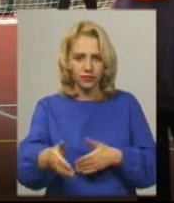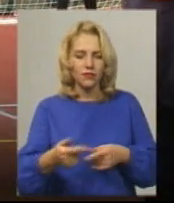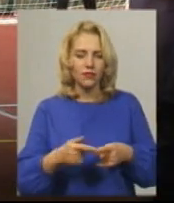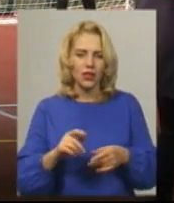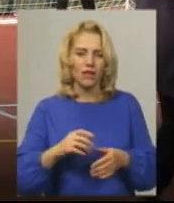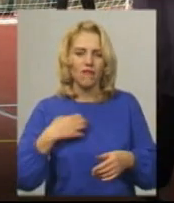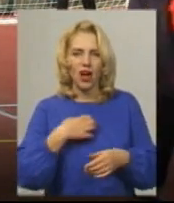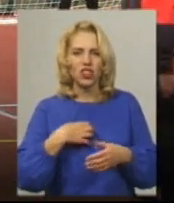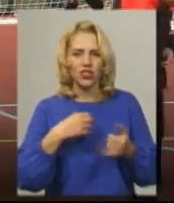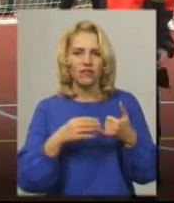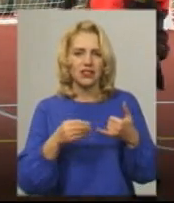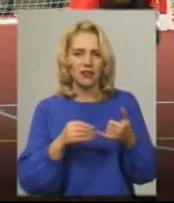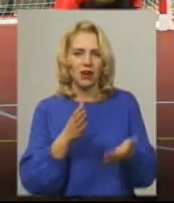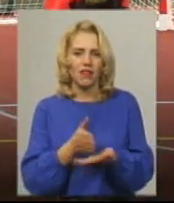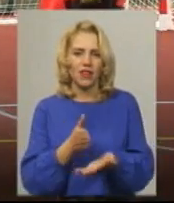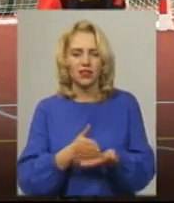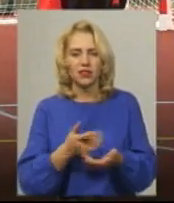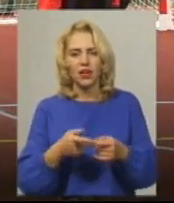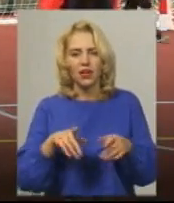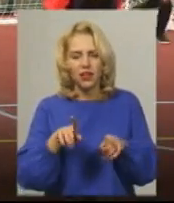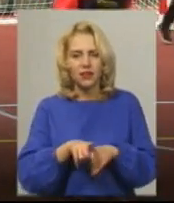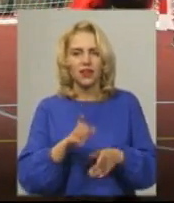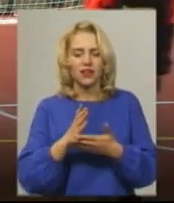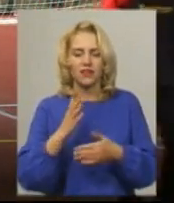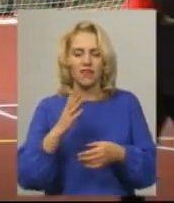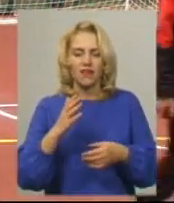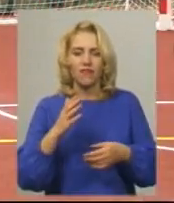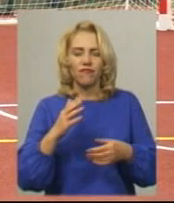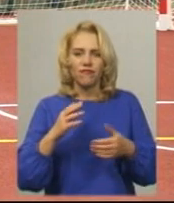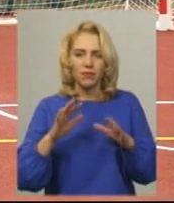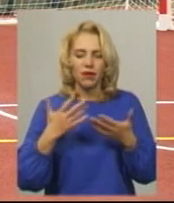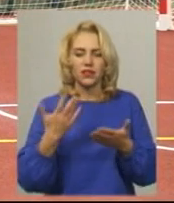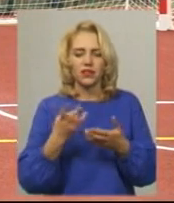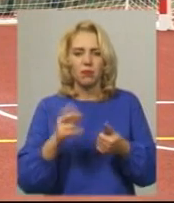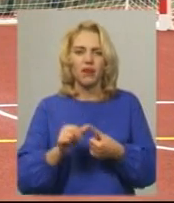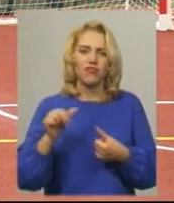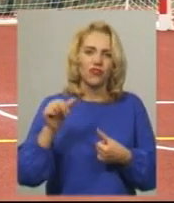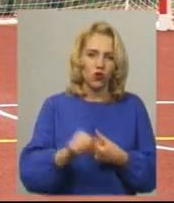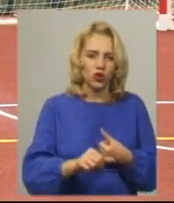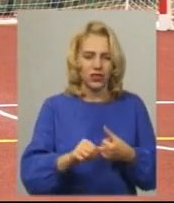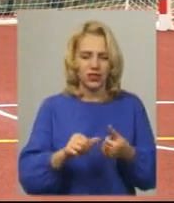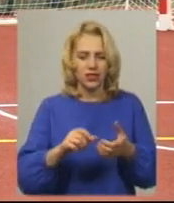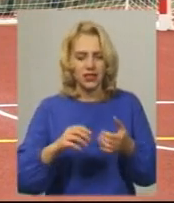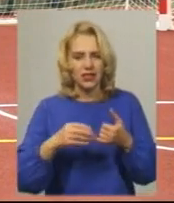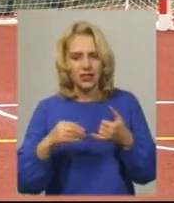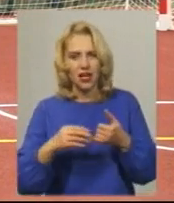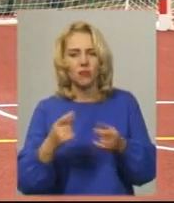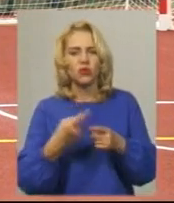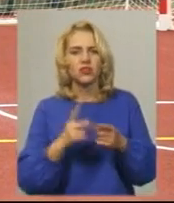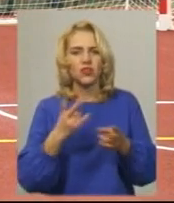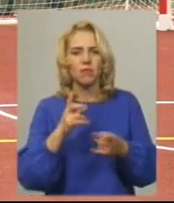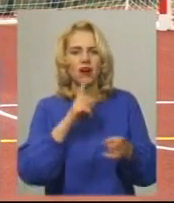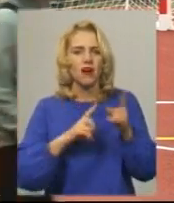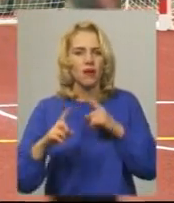земельної ділянки, бо бувають випадки, коли треба відводити землю, а це дві сесії міської ради, і витрачати багато часу на